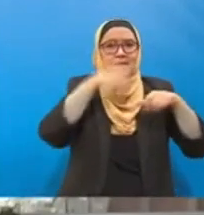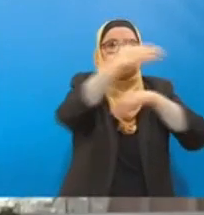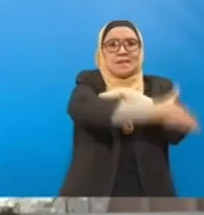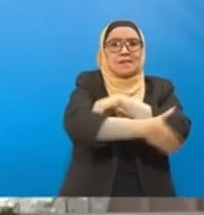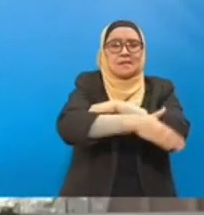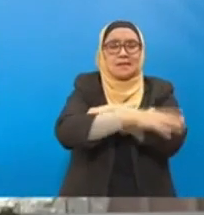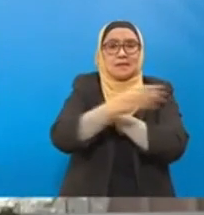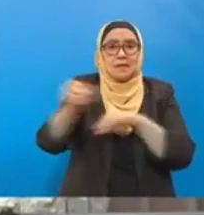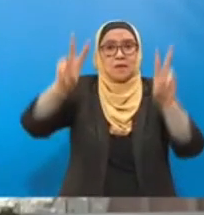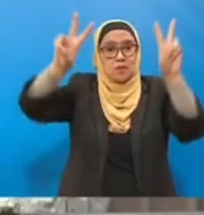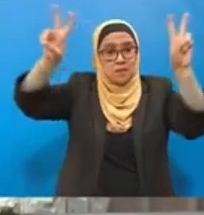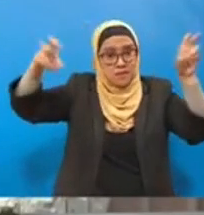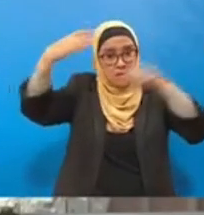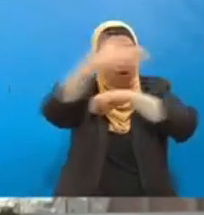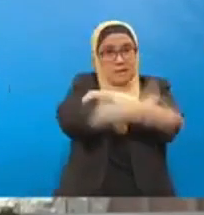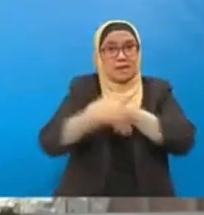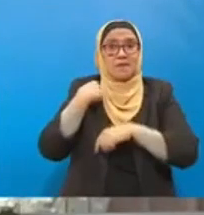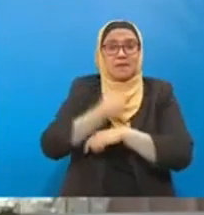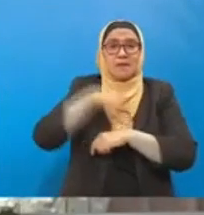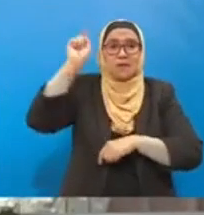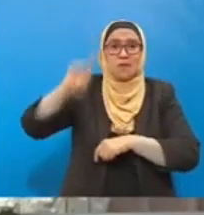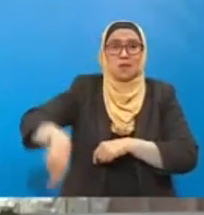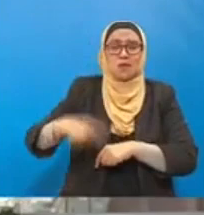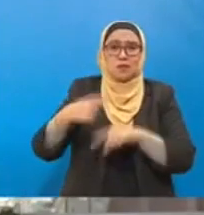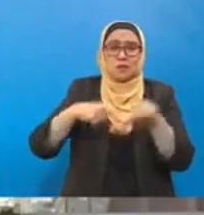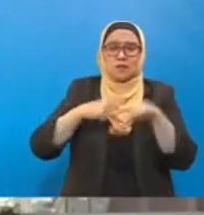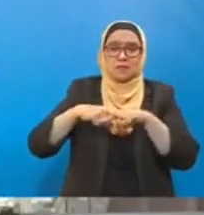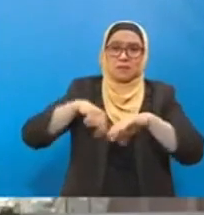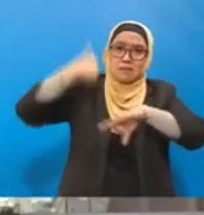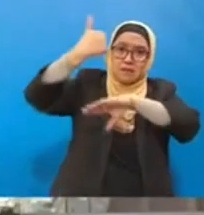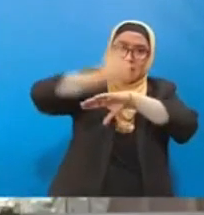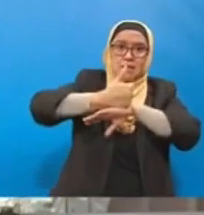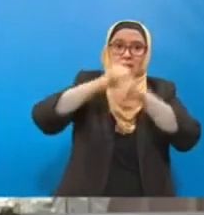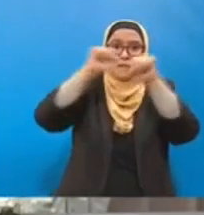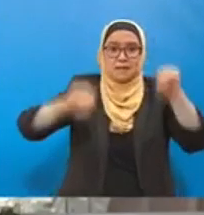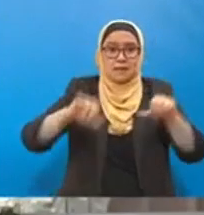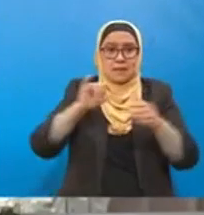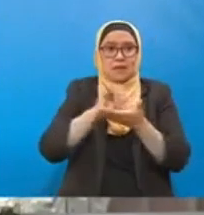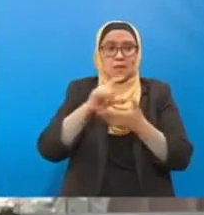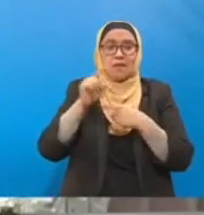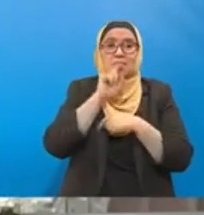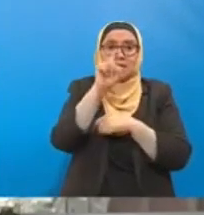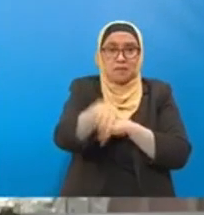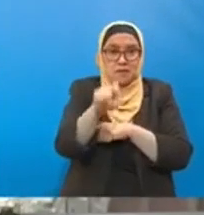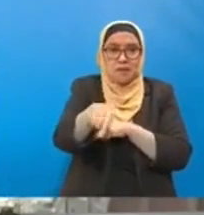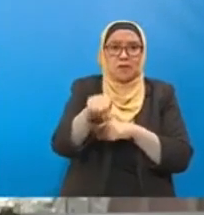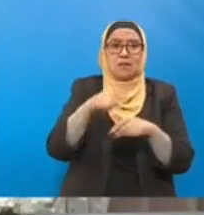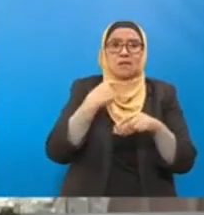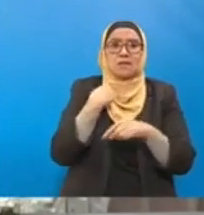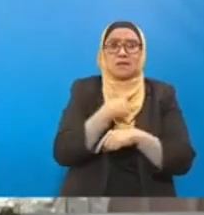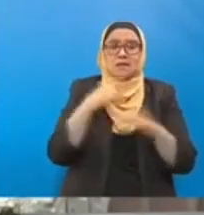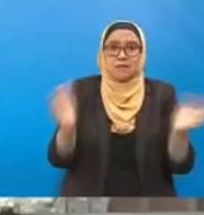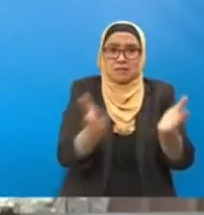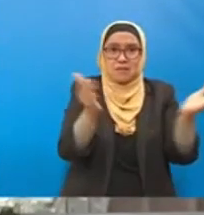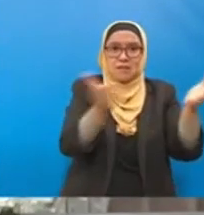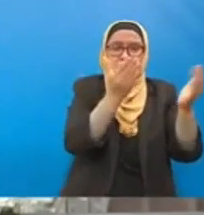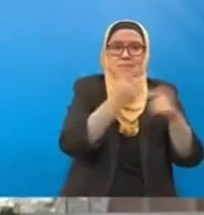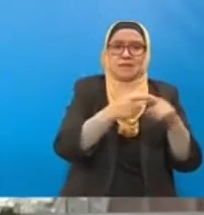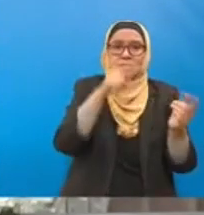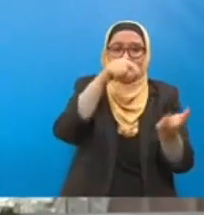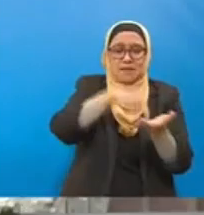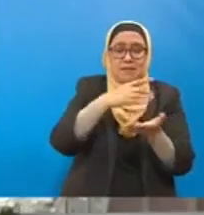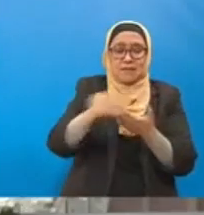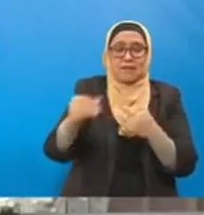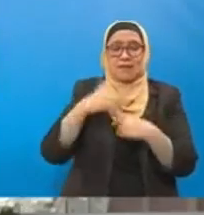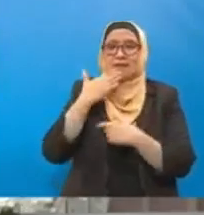perlu letakkan piawaian tertentu sebagaimana yang dibangkit oleh Yang Mbak Keri. Terima kasih. Dan ini kita akan jelaskan